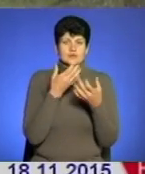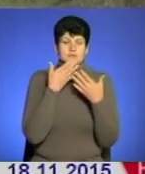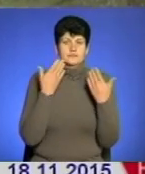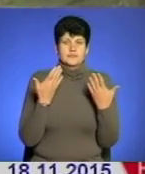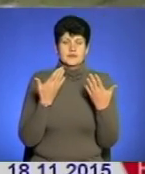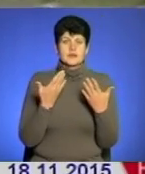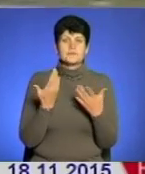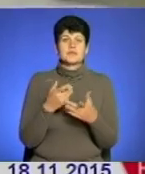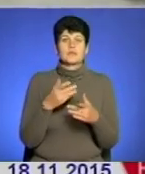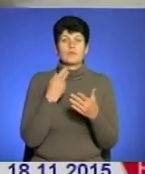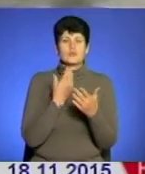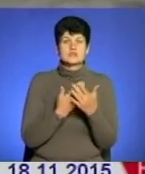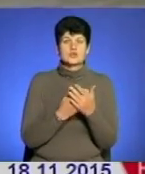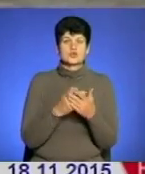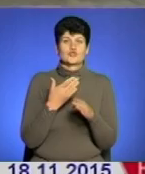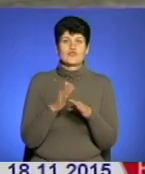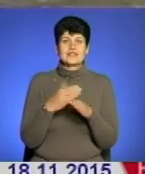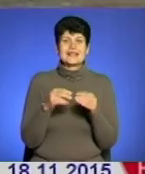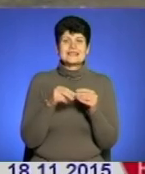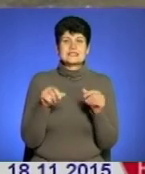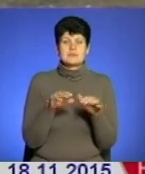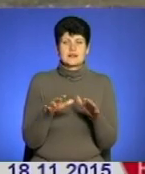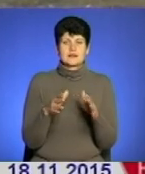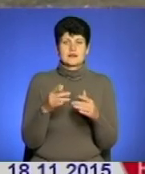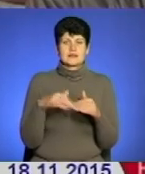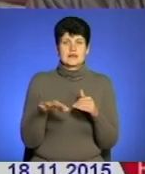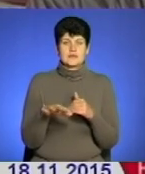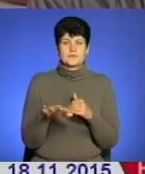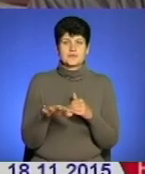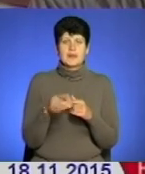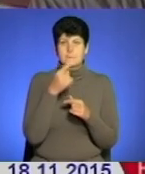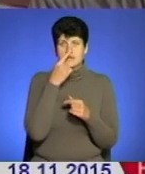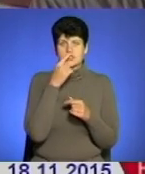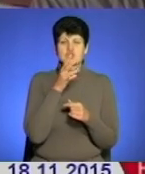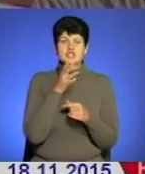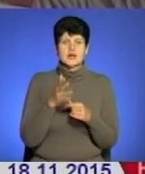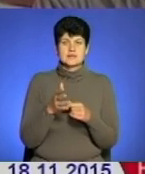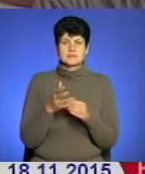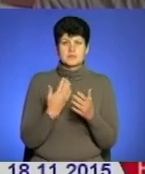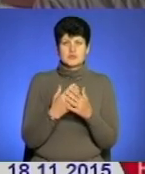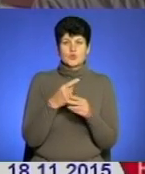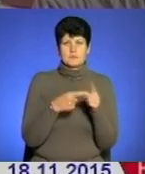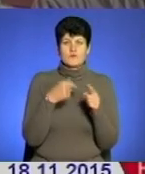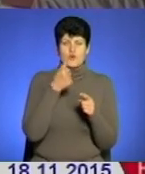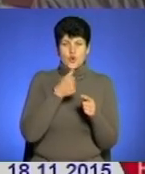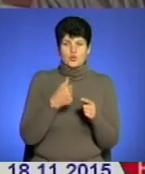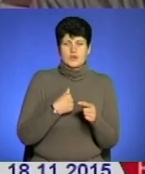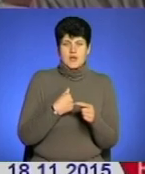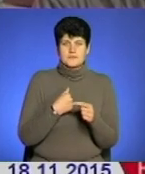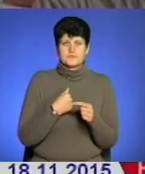Принципову позицію демонструє щодо виділення земельних ділянок. Найближчий час десь, приблизно півроку, я